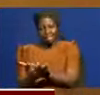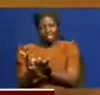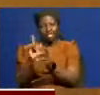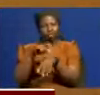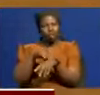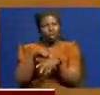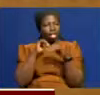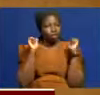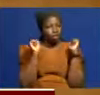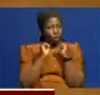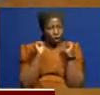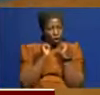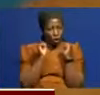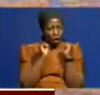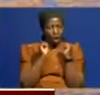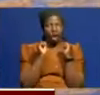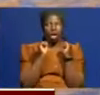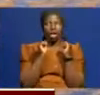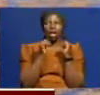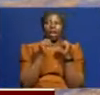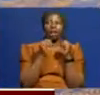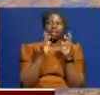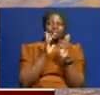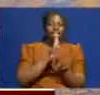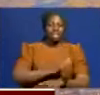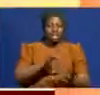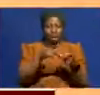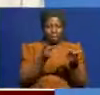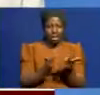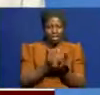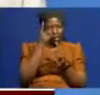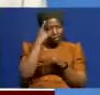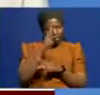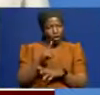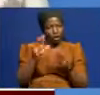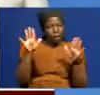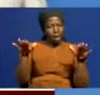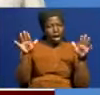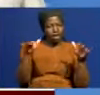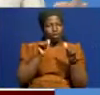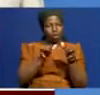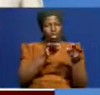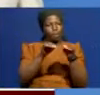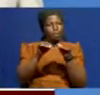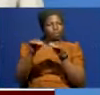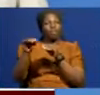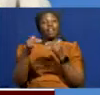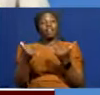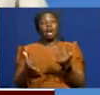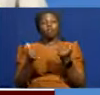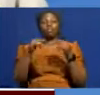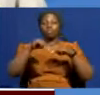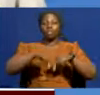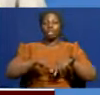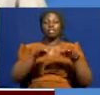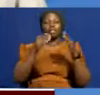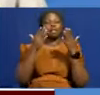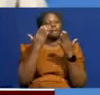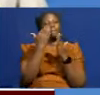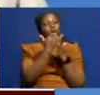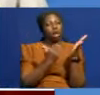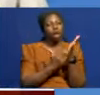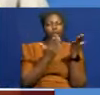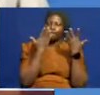kupumzikia ndege wanao hamahama. Haya, kwa leo kipini hiki kinaishi hapa. Kadika